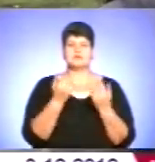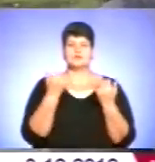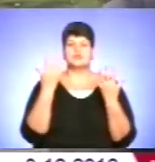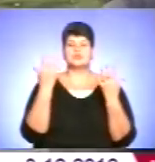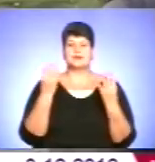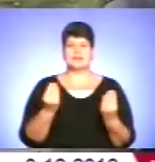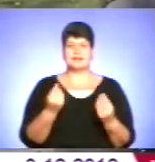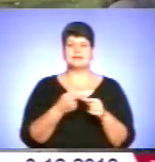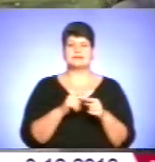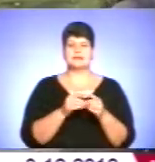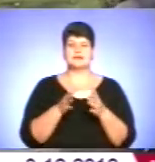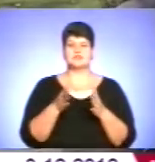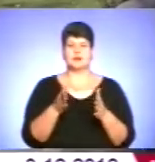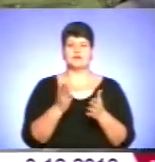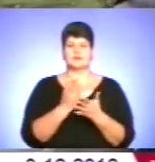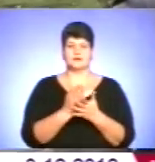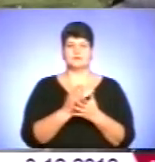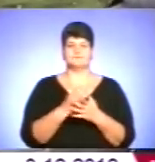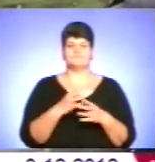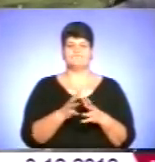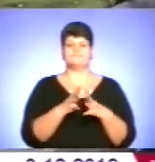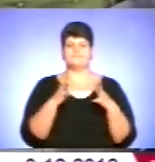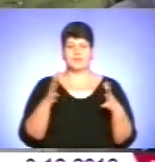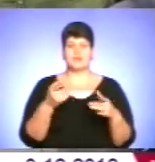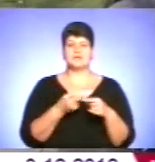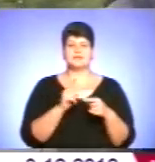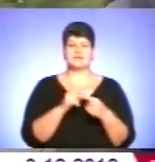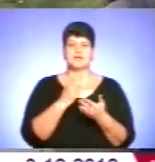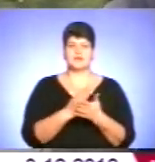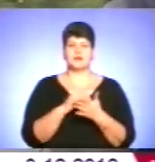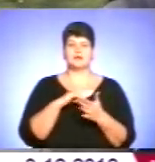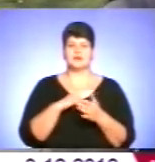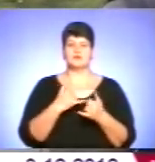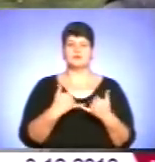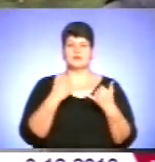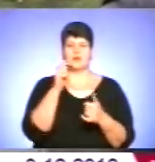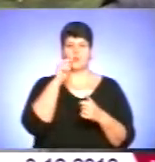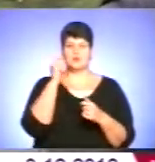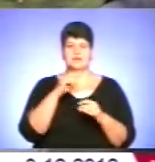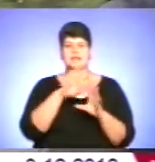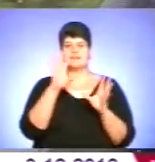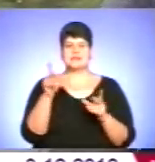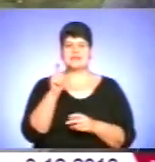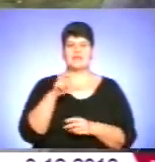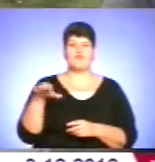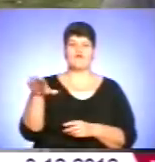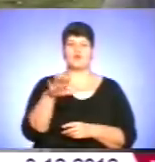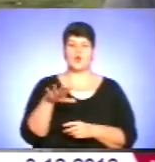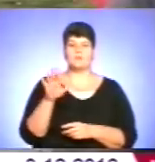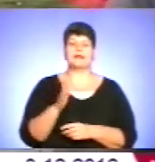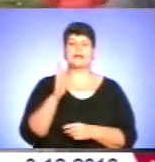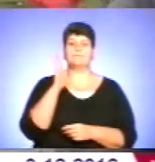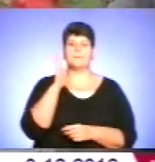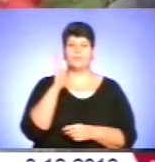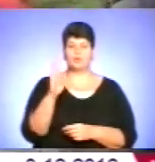цей шлях починає переважати. І це є характерно як для України, так і для всієї Європи. І бути